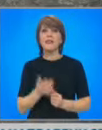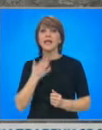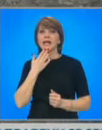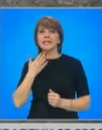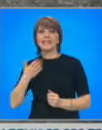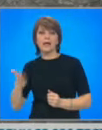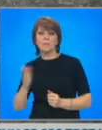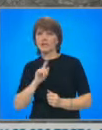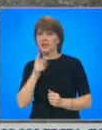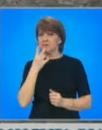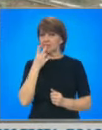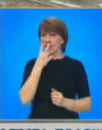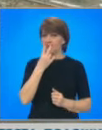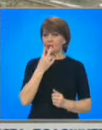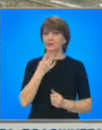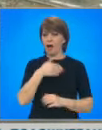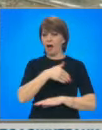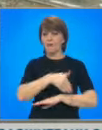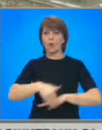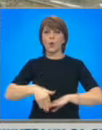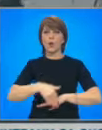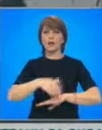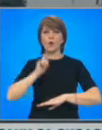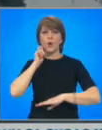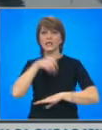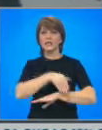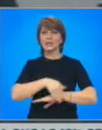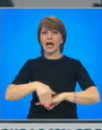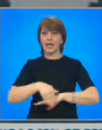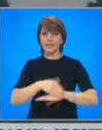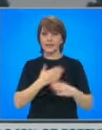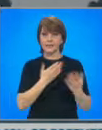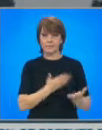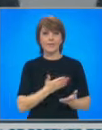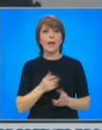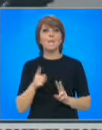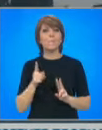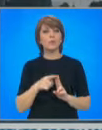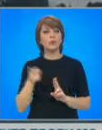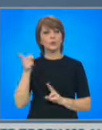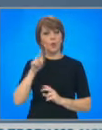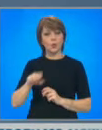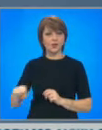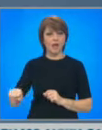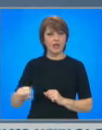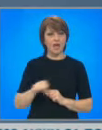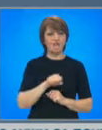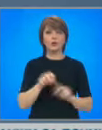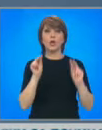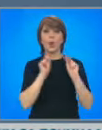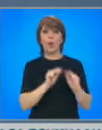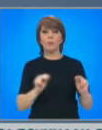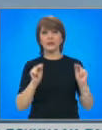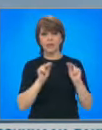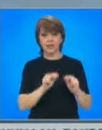Западът не вижда деескалация по украинската граница от страна на Русия. Утре Владимир Путин ще ръководи планирани учения на стратегическите